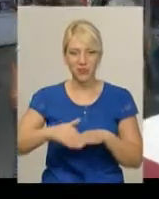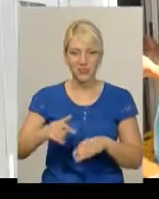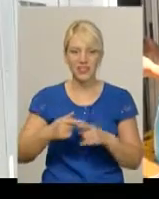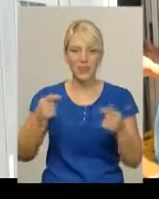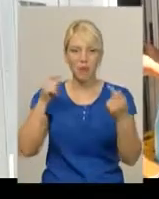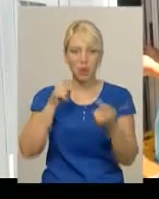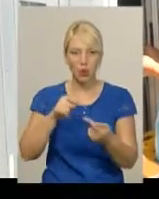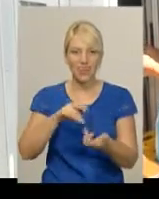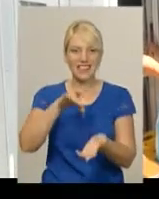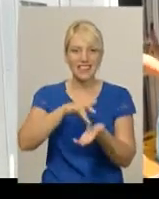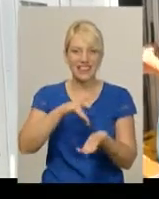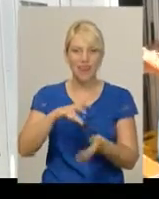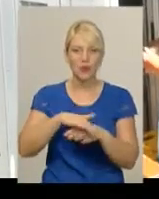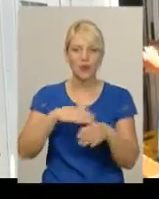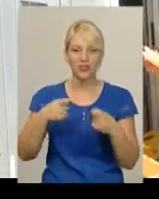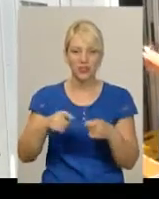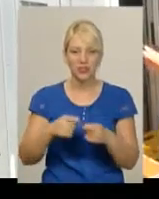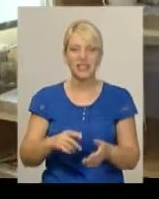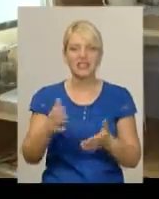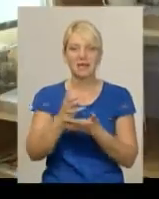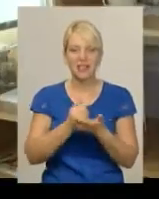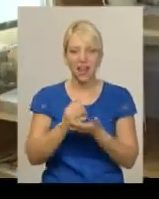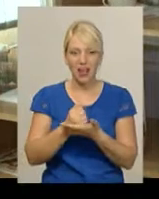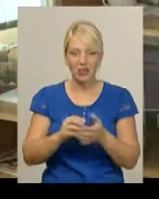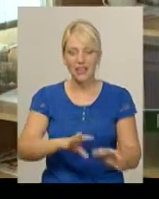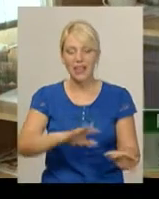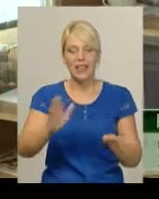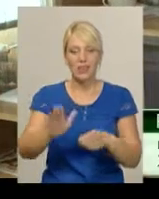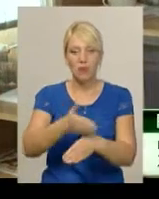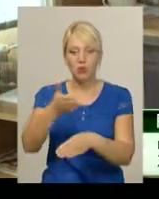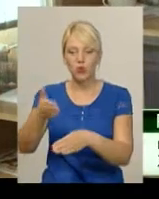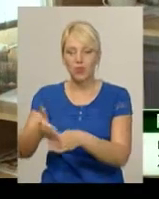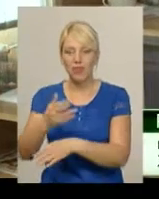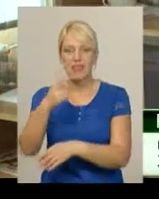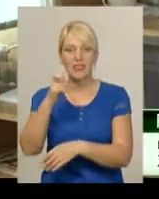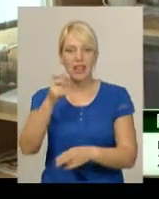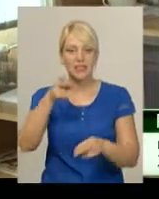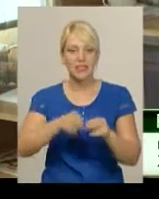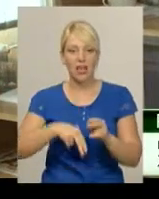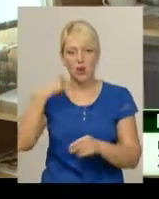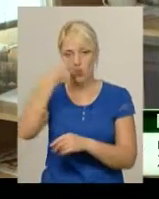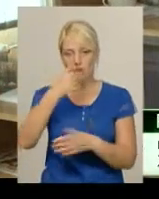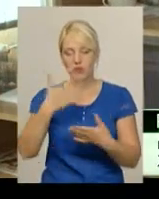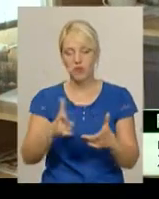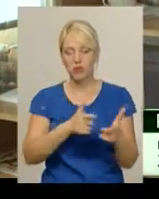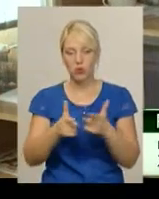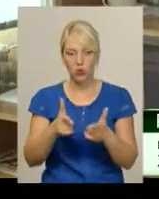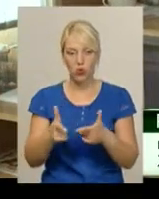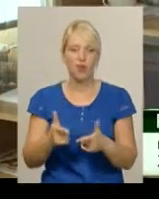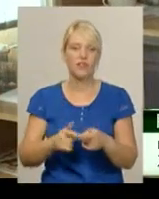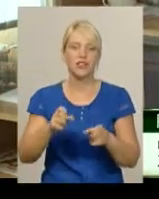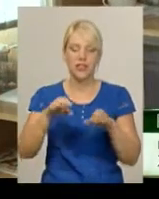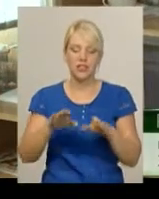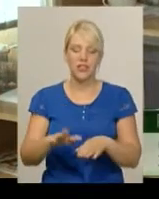продуктового ринку збираються демонтувати до кінця року. Вже підготовлений проєкт рішення, який йде на найближчий